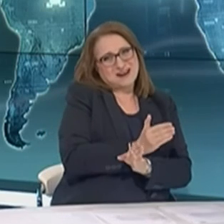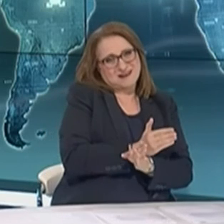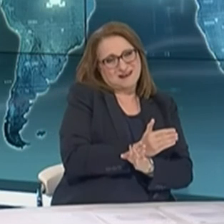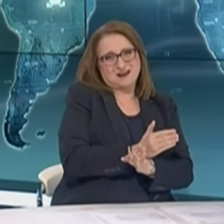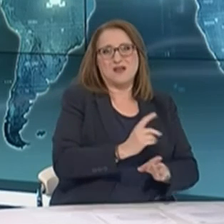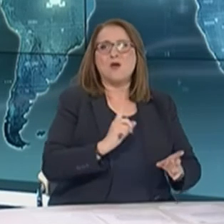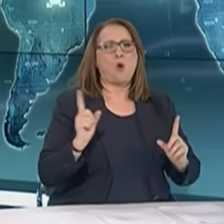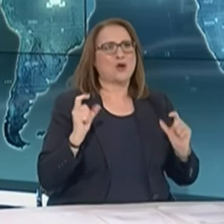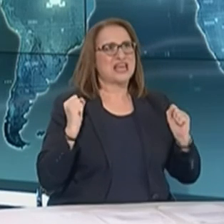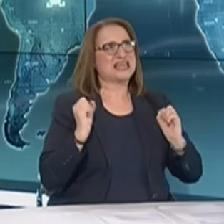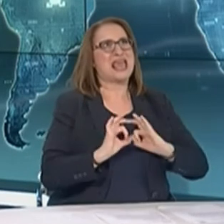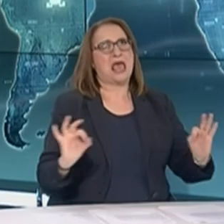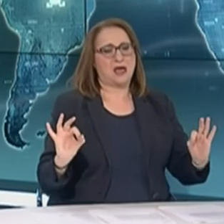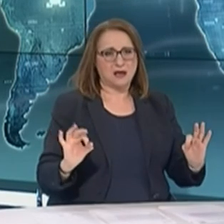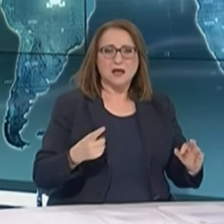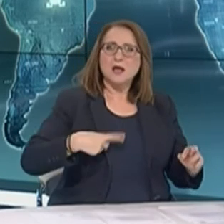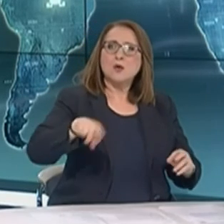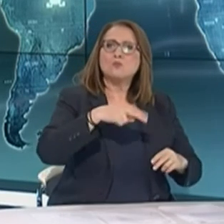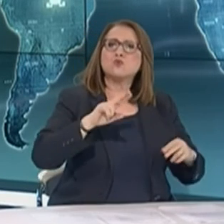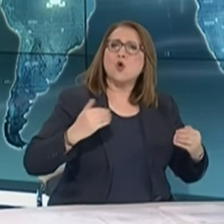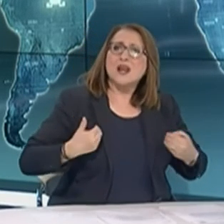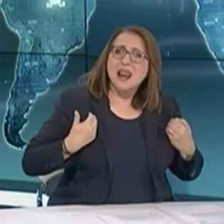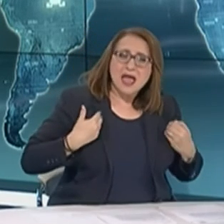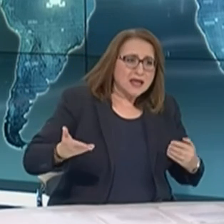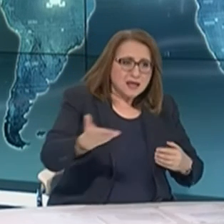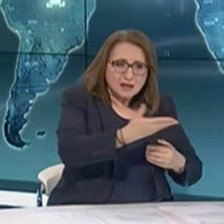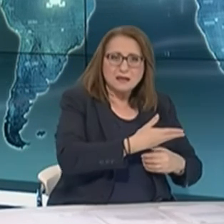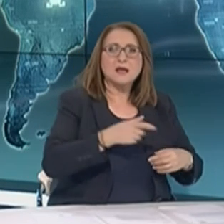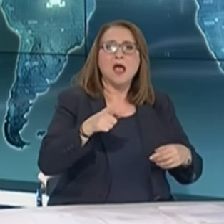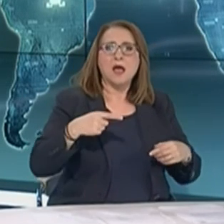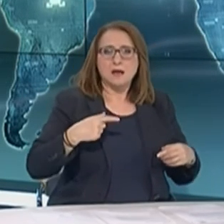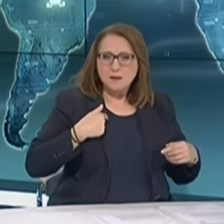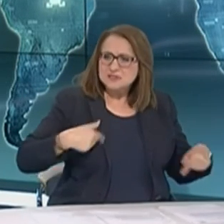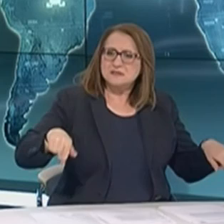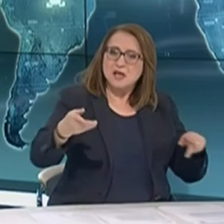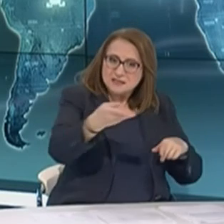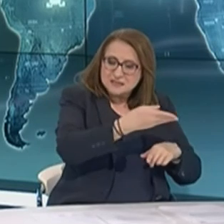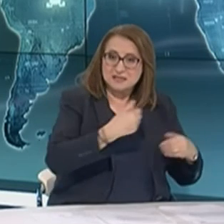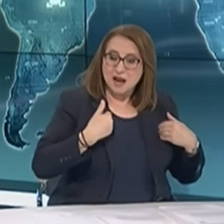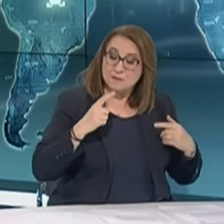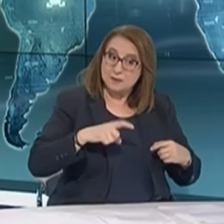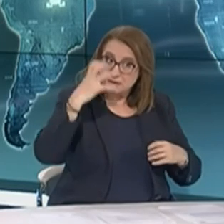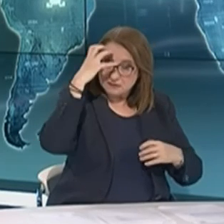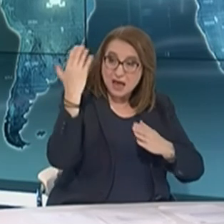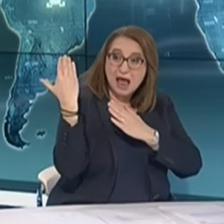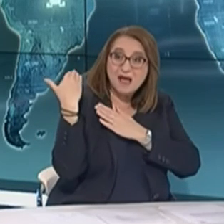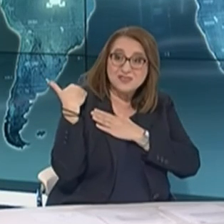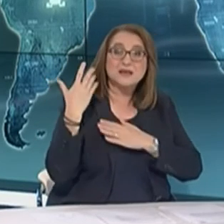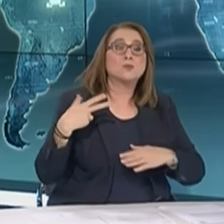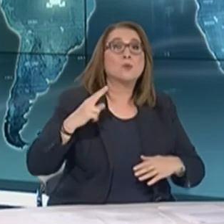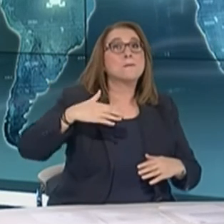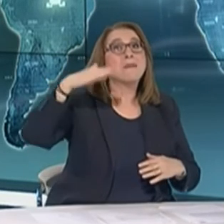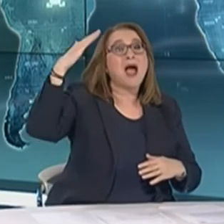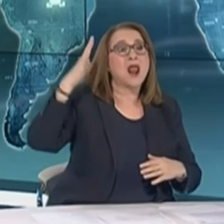εστιαστεί. Και εμείς οι νεότεροι, και εσείς ακόμα πιο νεότεροι, να σκεφτούμε την ευθύνη που έχουμε απέναντι σ' αυτούς τους ανθρώπους.